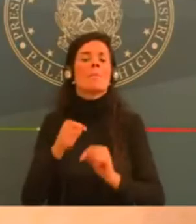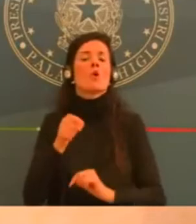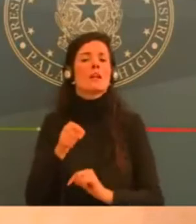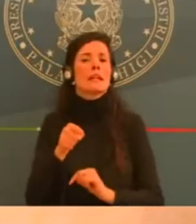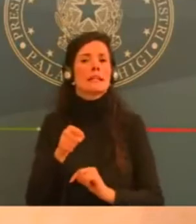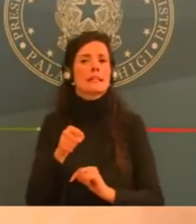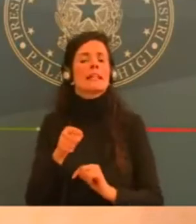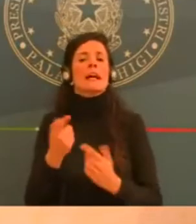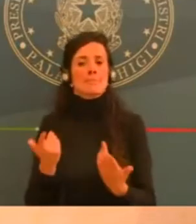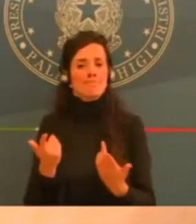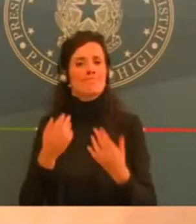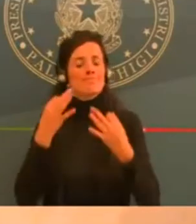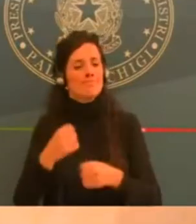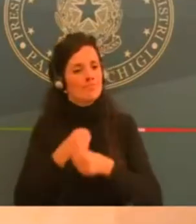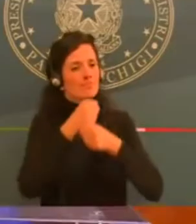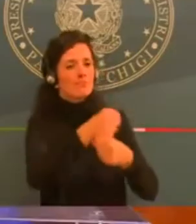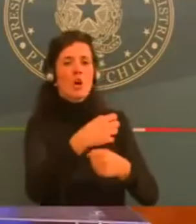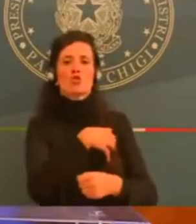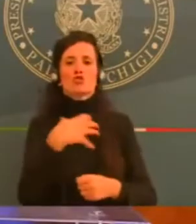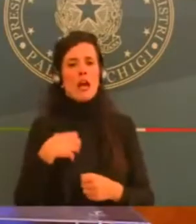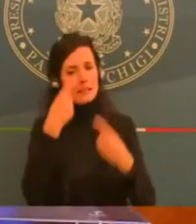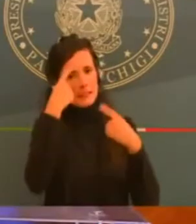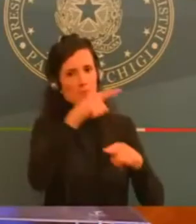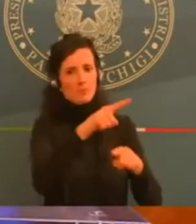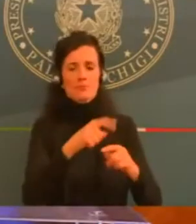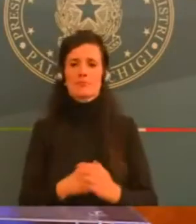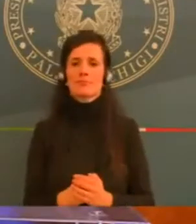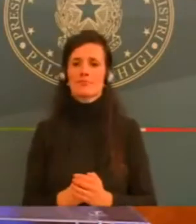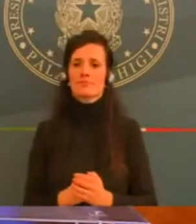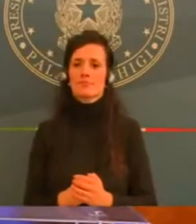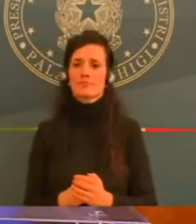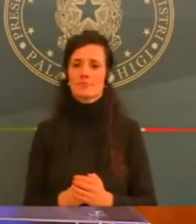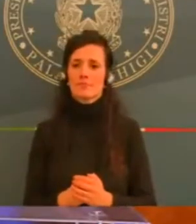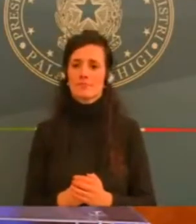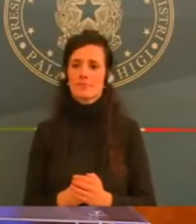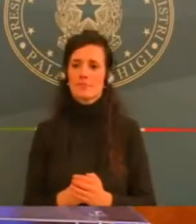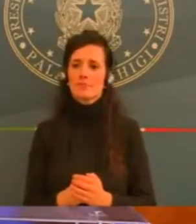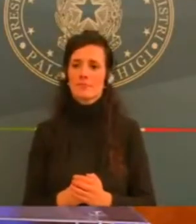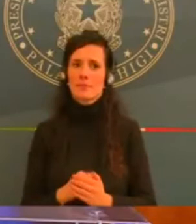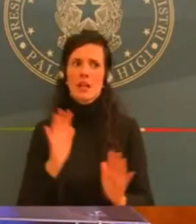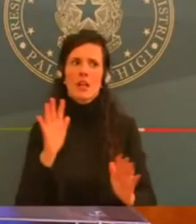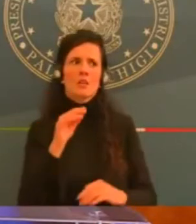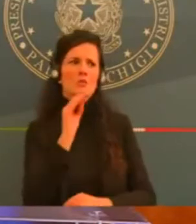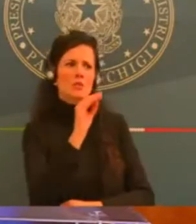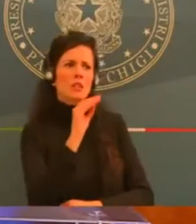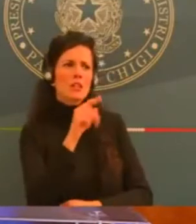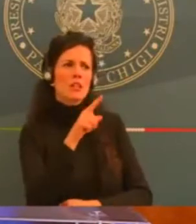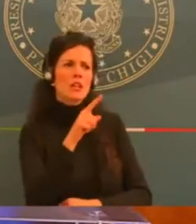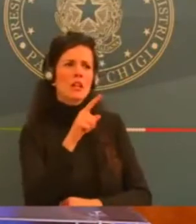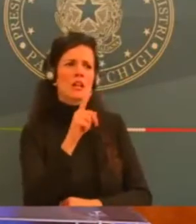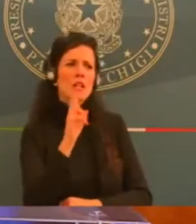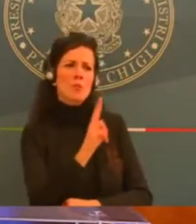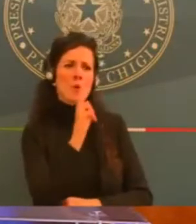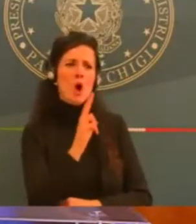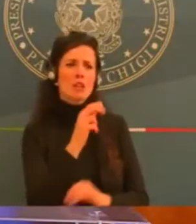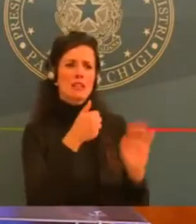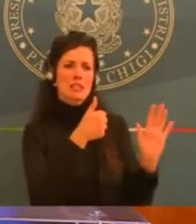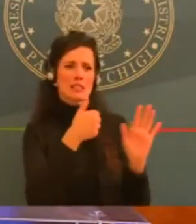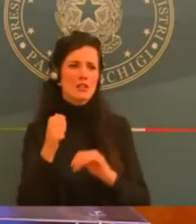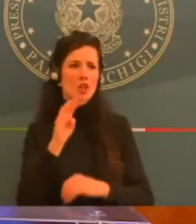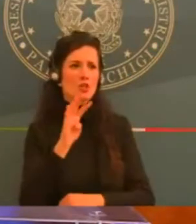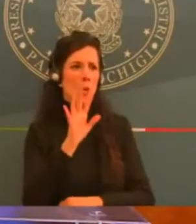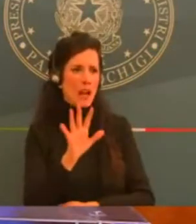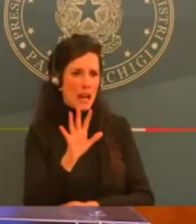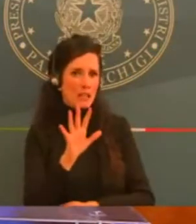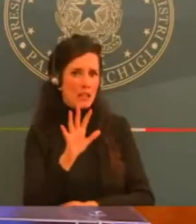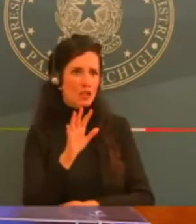Mi fa piacere che lei la fa